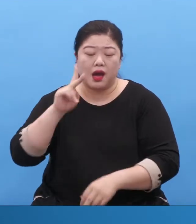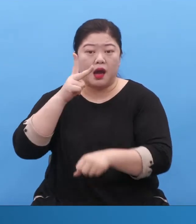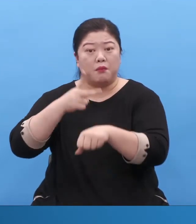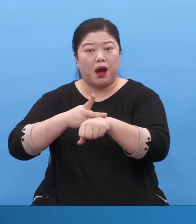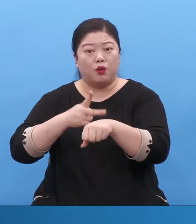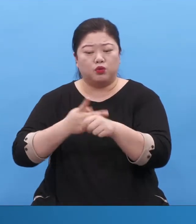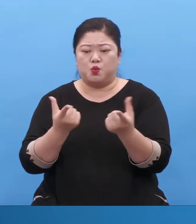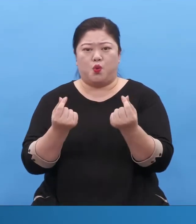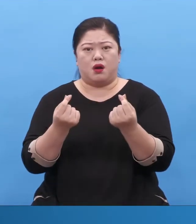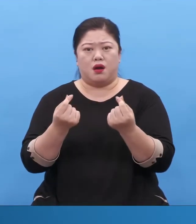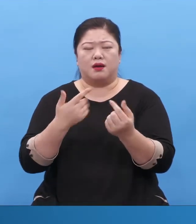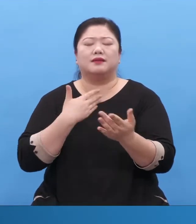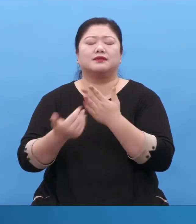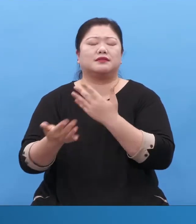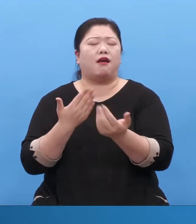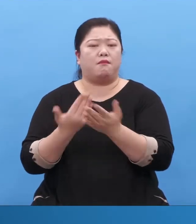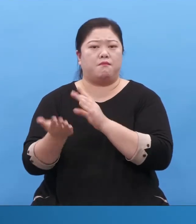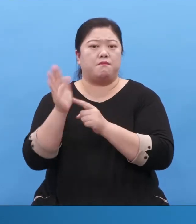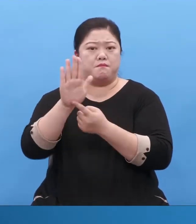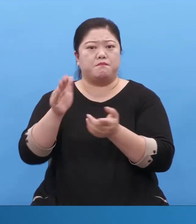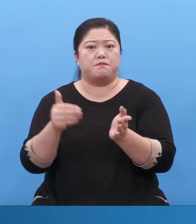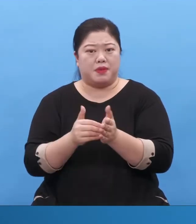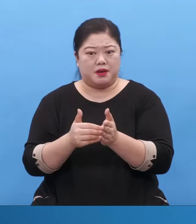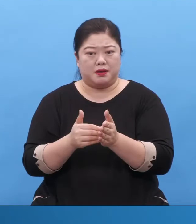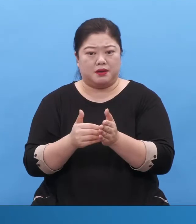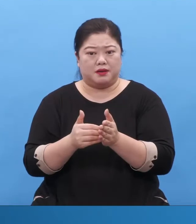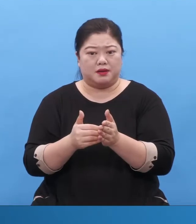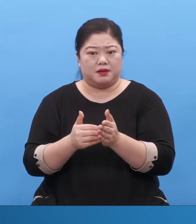그 다음 뭡니까? 성경과 현장입니다.